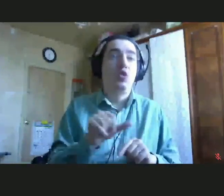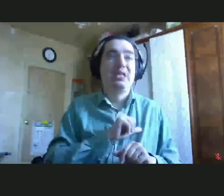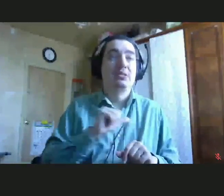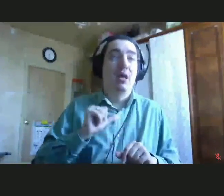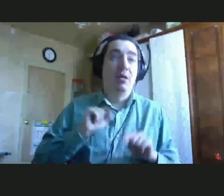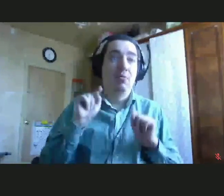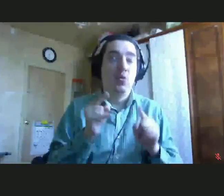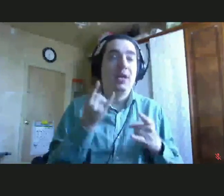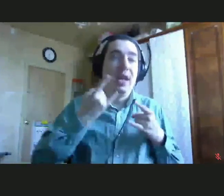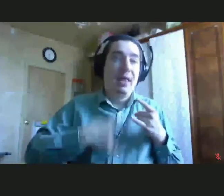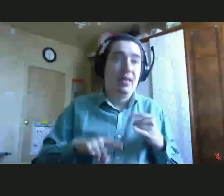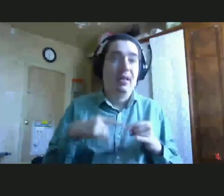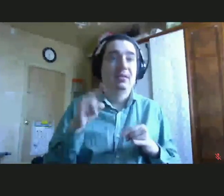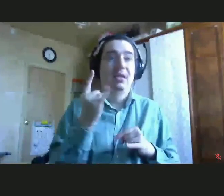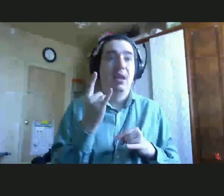церебральным параличом.